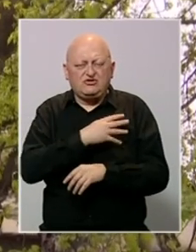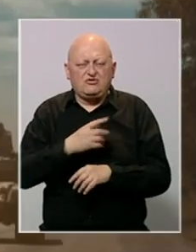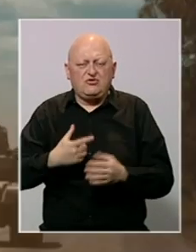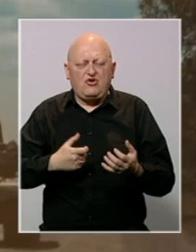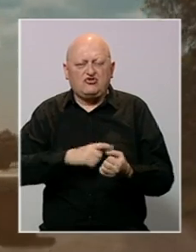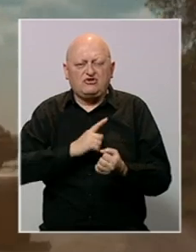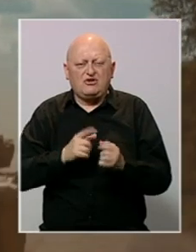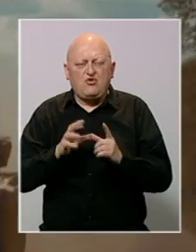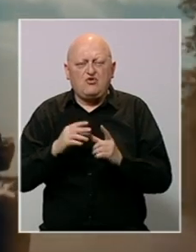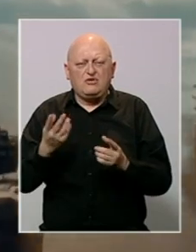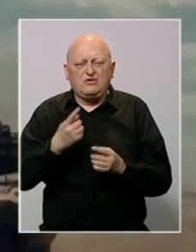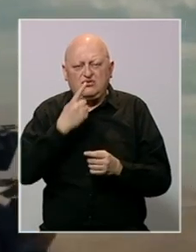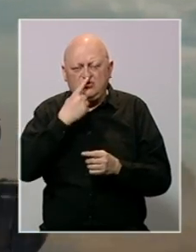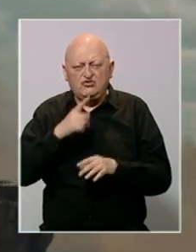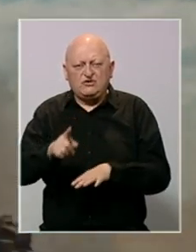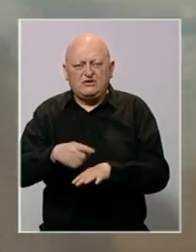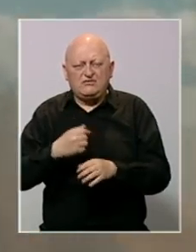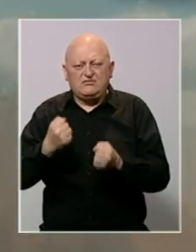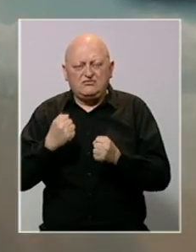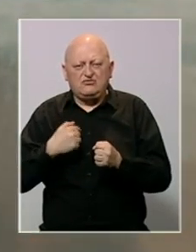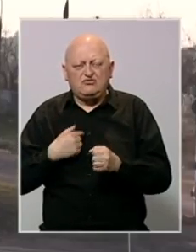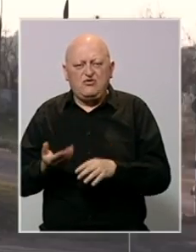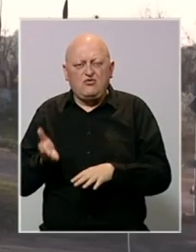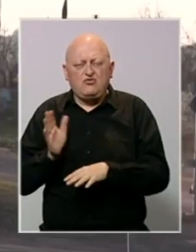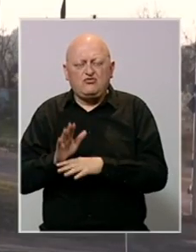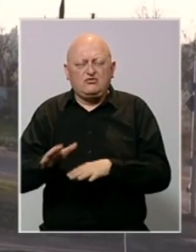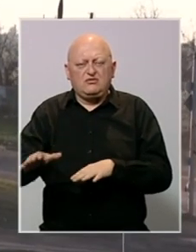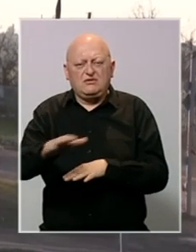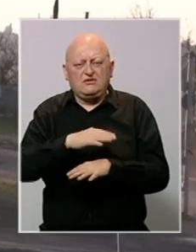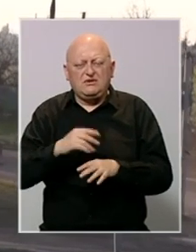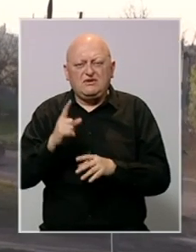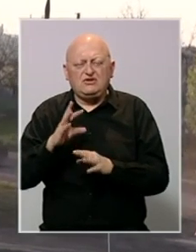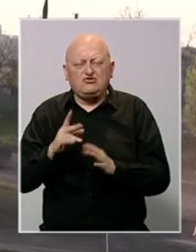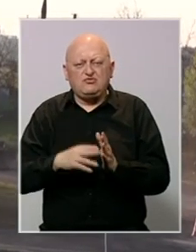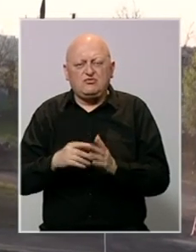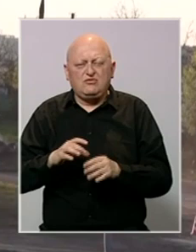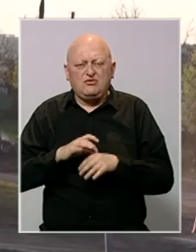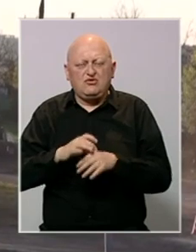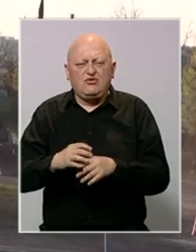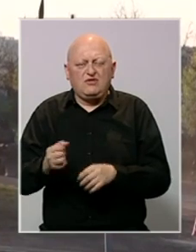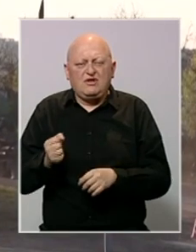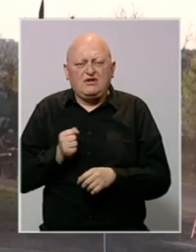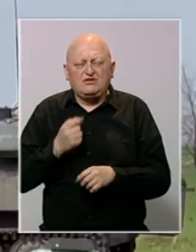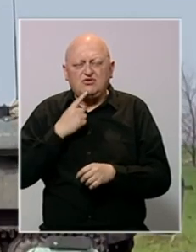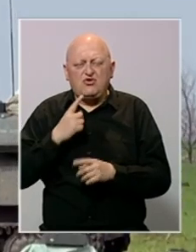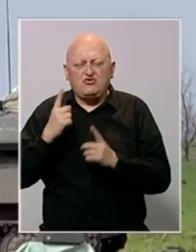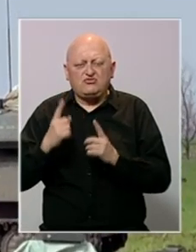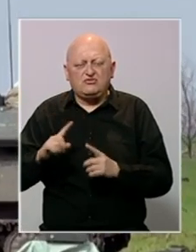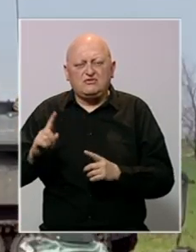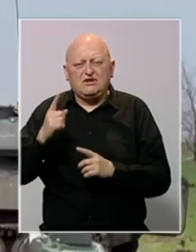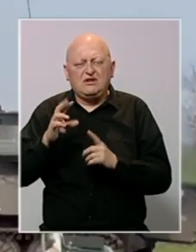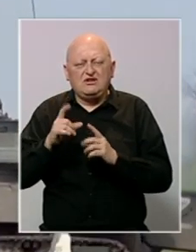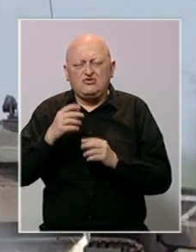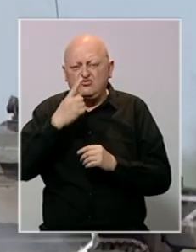snaga Ukrajine objavio je da su Rusi nastavili jačati svoju prisutnost na področju Izjom, te da dovode jedinice koje se inače nalaze na dalekom